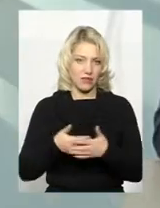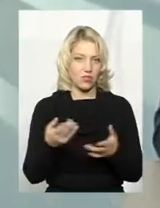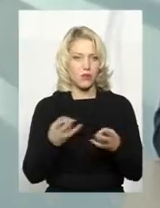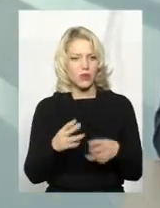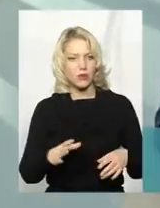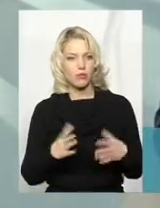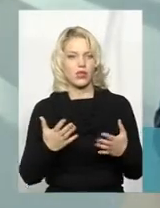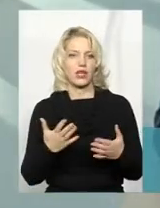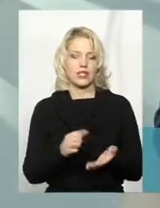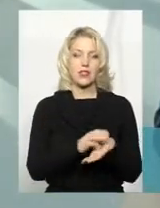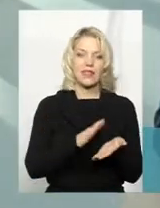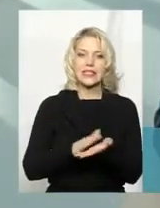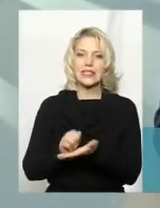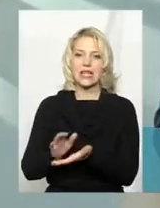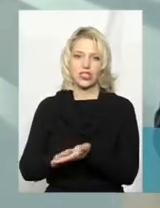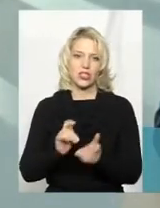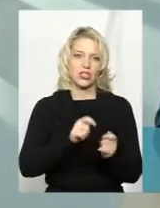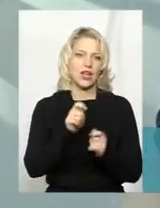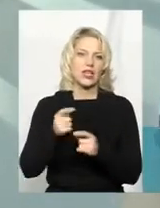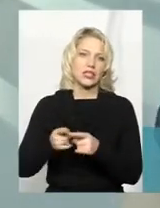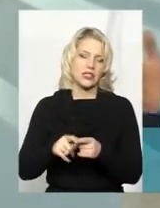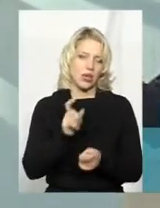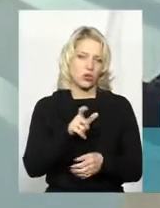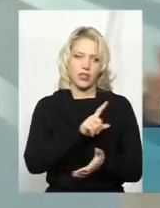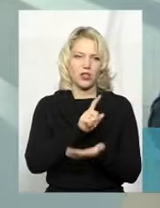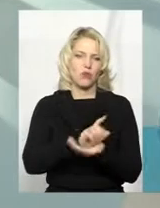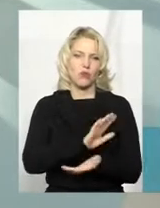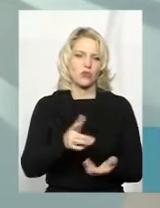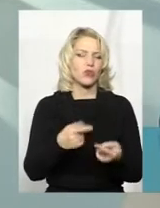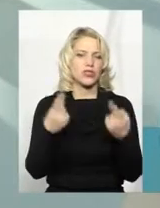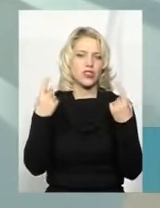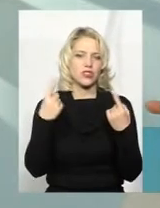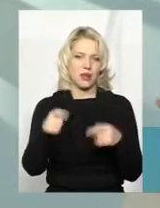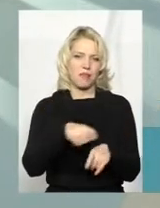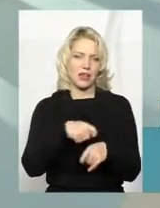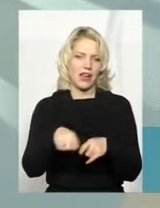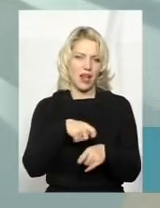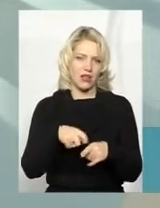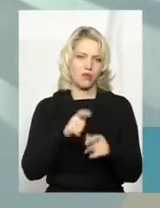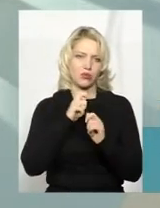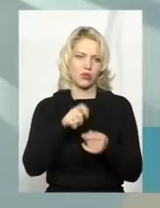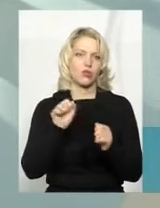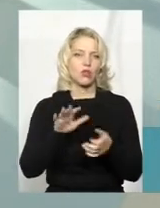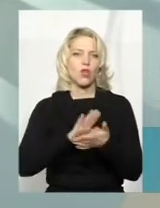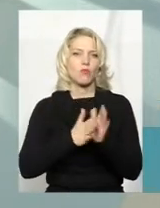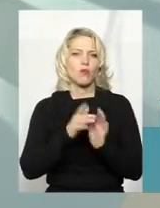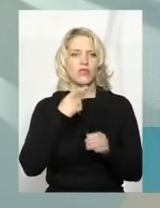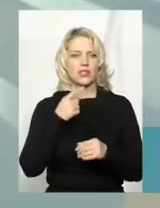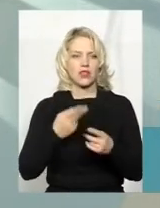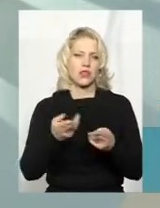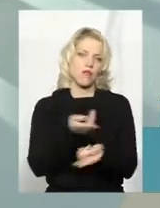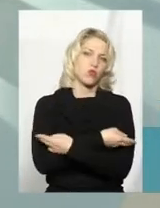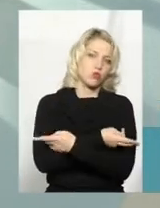відзначення активності цих людей. Це не обов'язково має бути значний матеріальний подарунок. Може би, там, умовно кажучи, якась футболка,